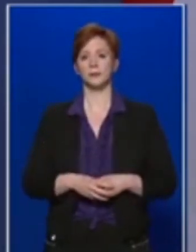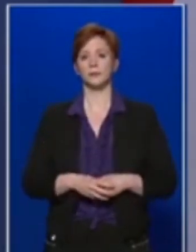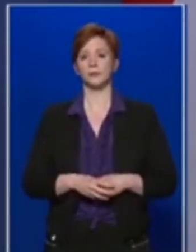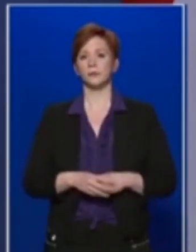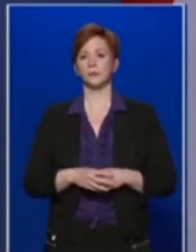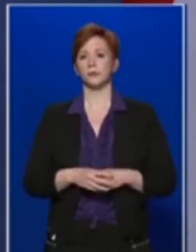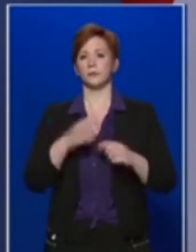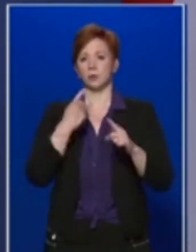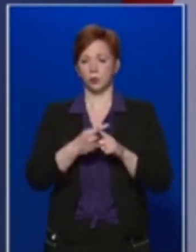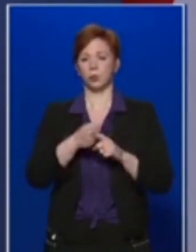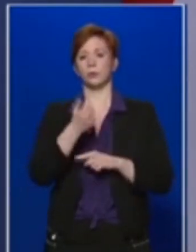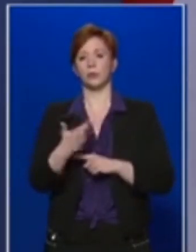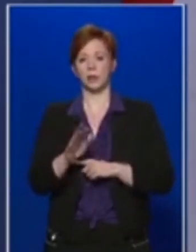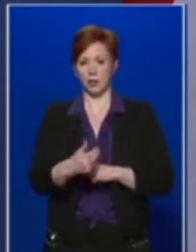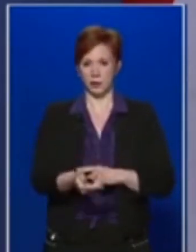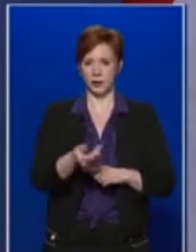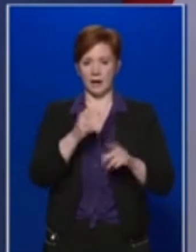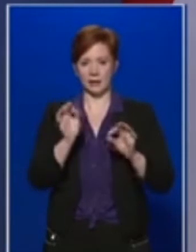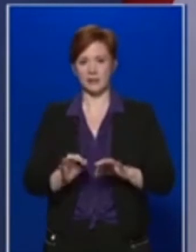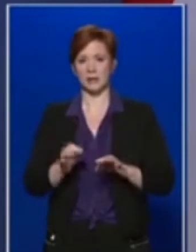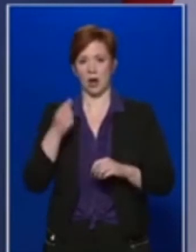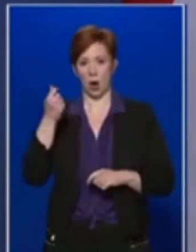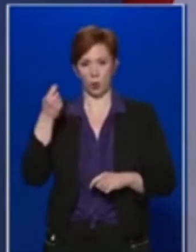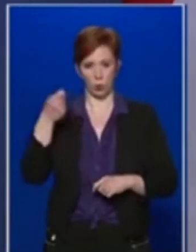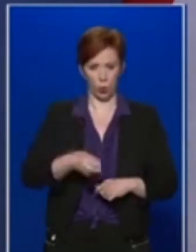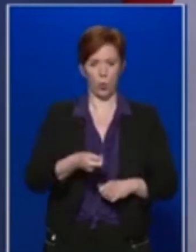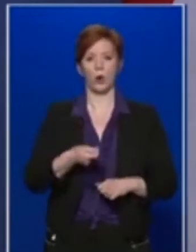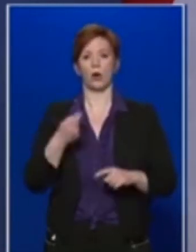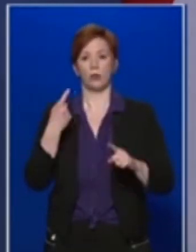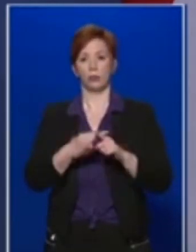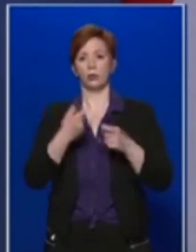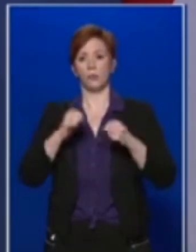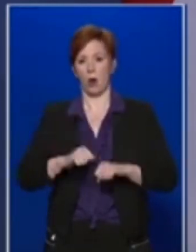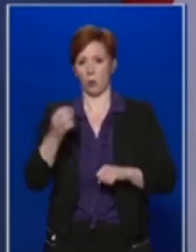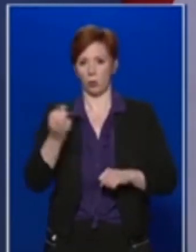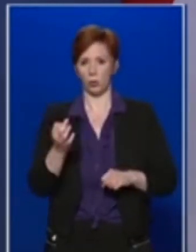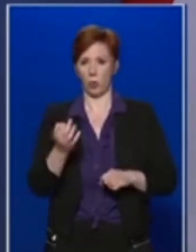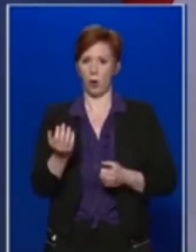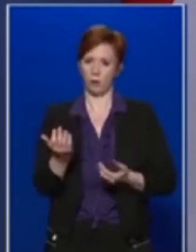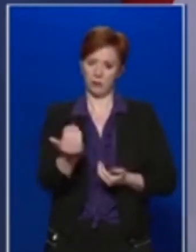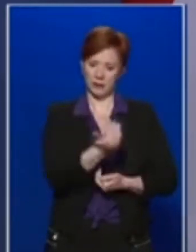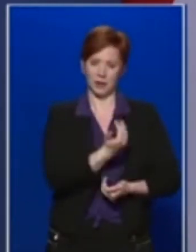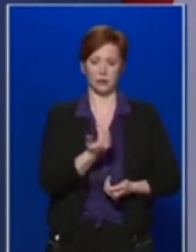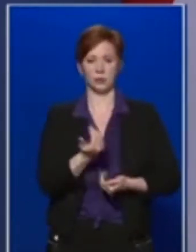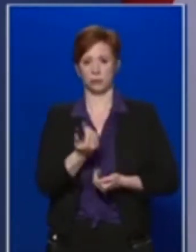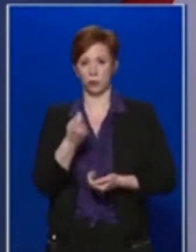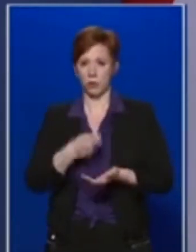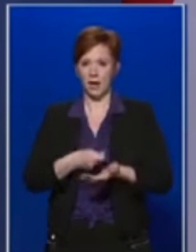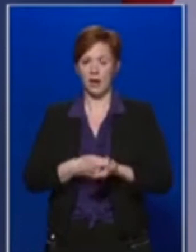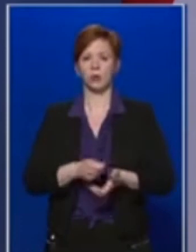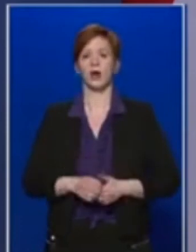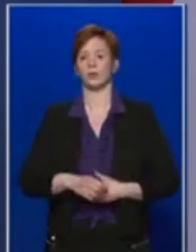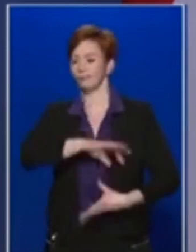részét, a multinacionális üzletláncok adóját, valamint a bankoktól beszedett hozzájárulást, akkor így